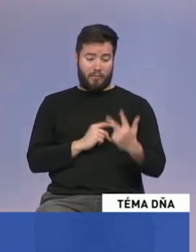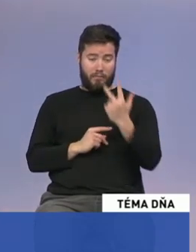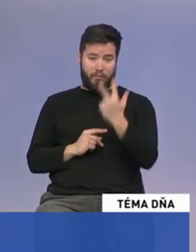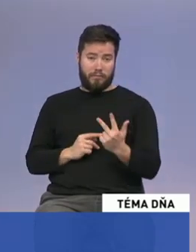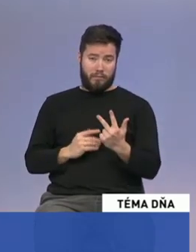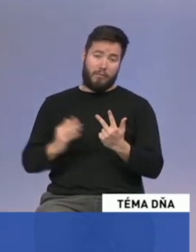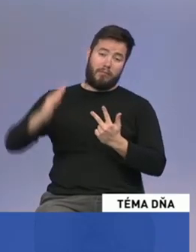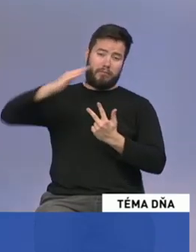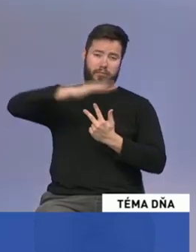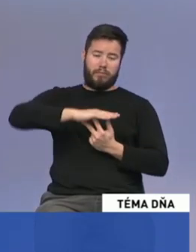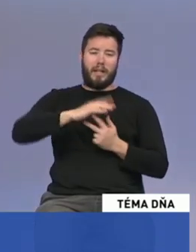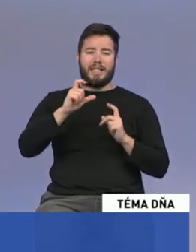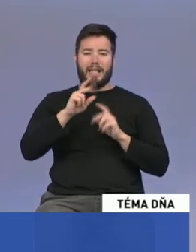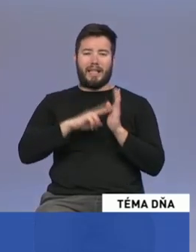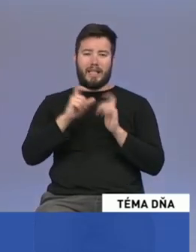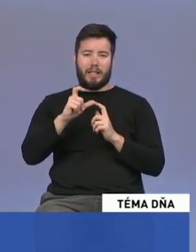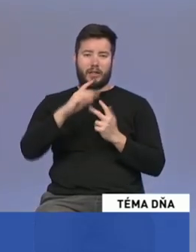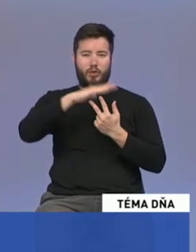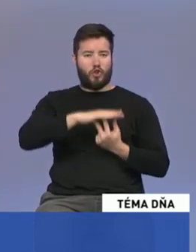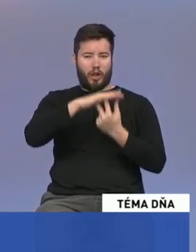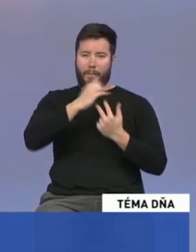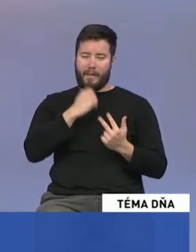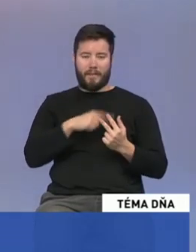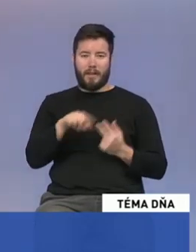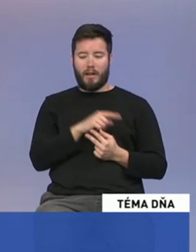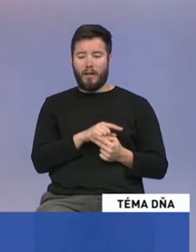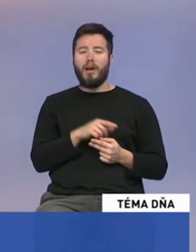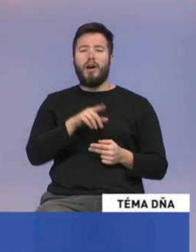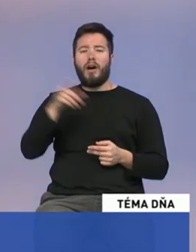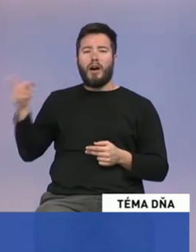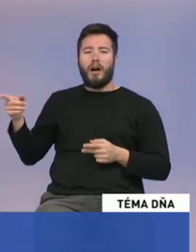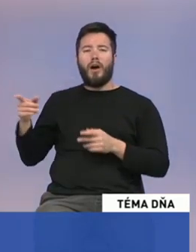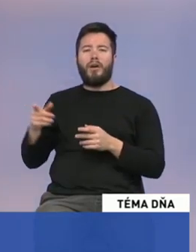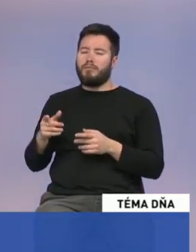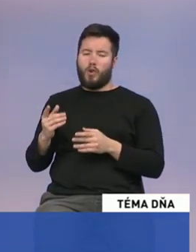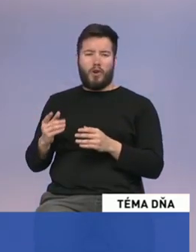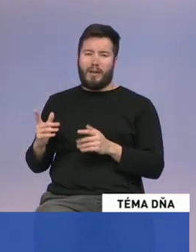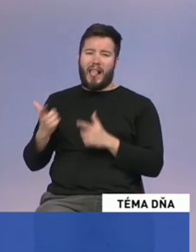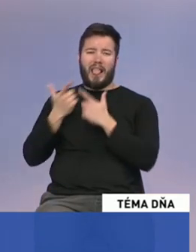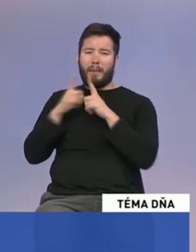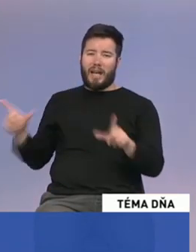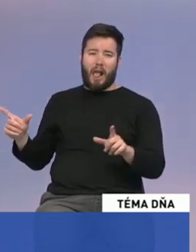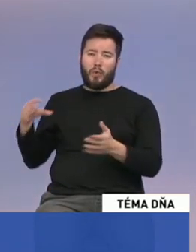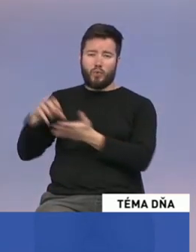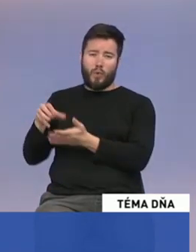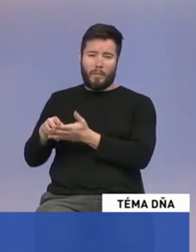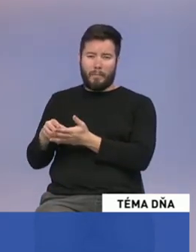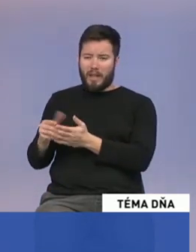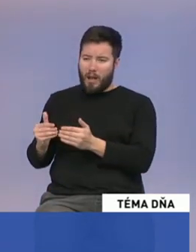ultraliberálnou skupinou tak tam asi prienik nemôžeme nájsť, pretože zásadne odmietame akúkoľvek